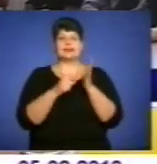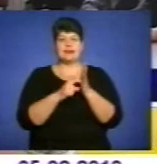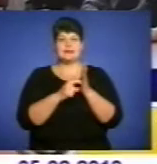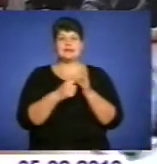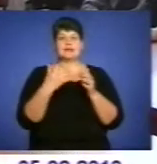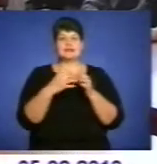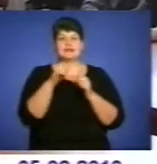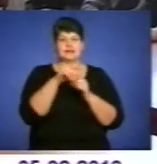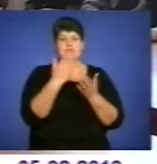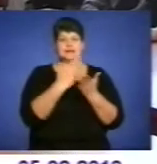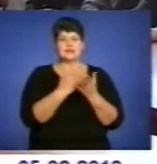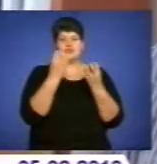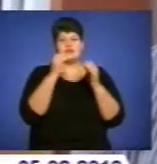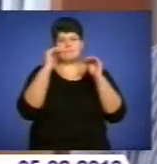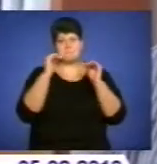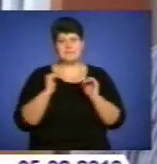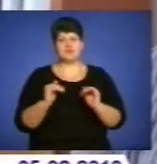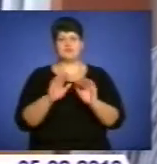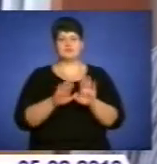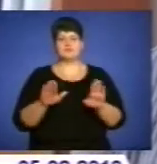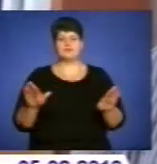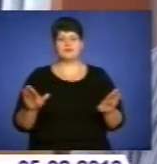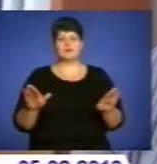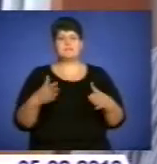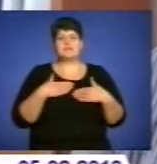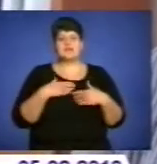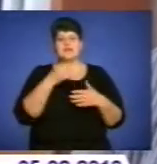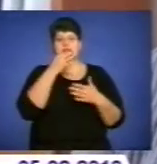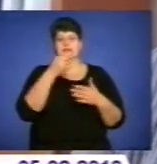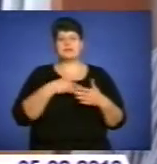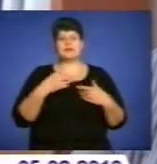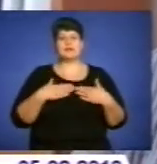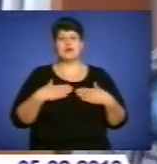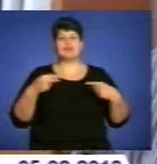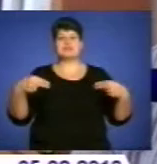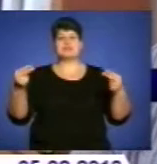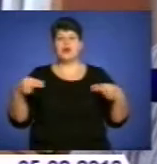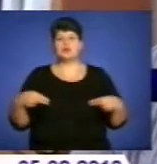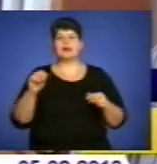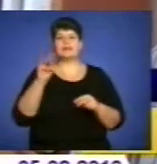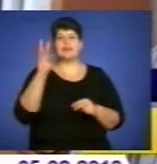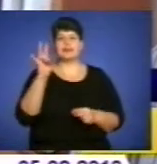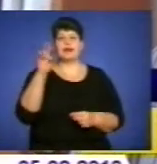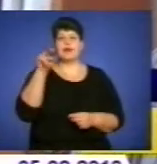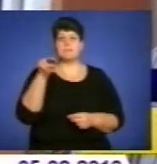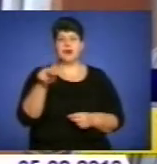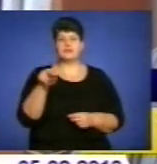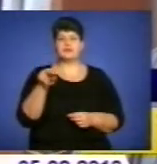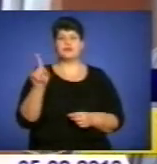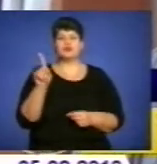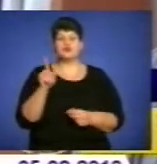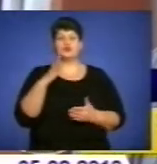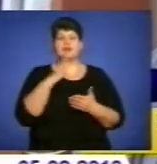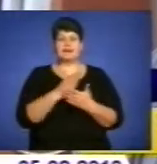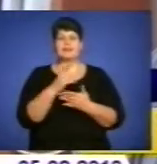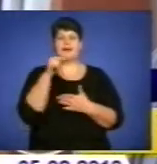серед них і молодші школярі. Мені сказала наша заучка Наталя Павлівна, що відбувається така